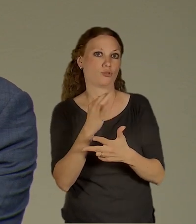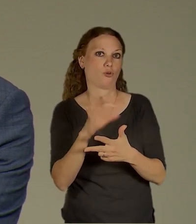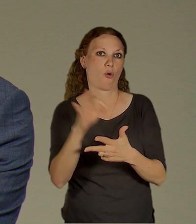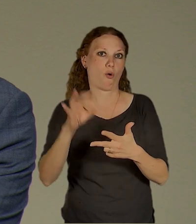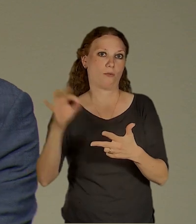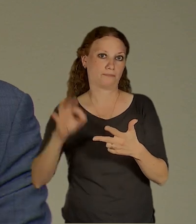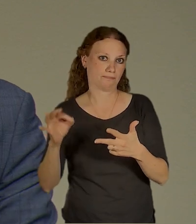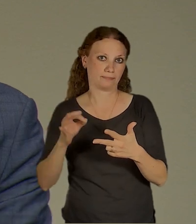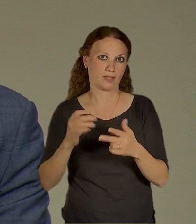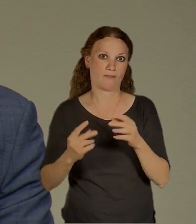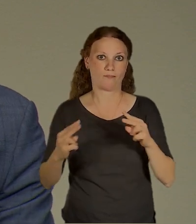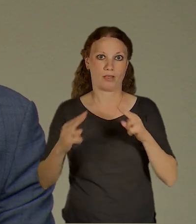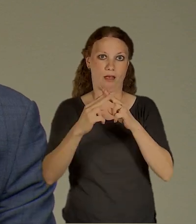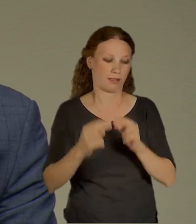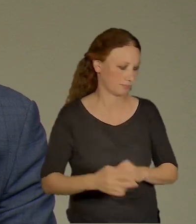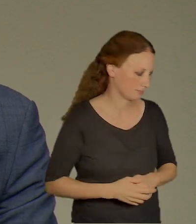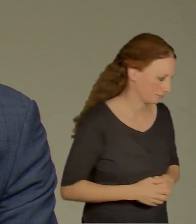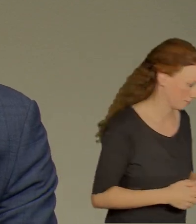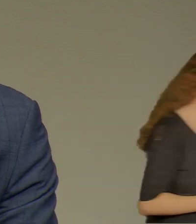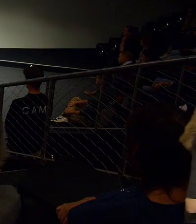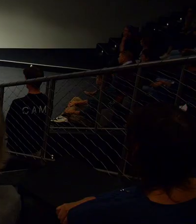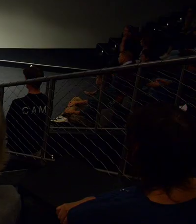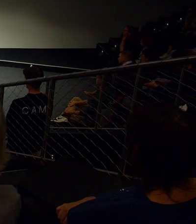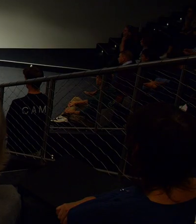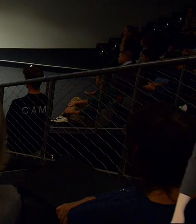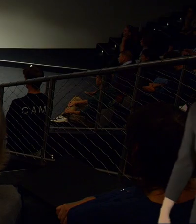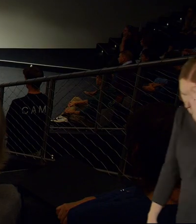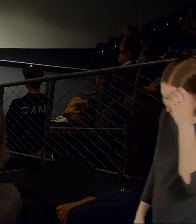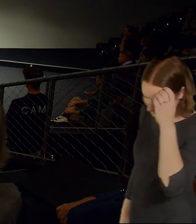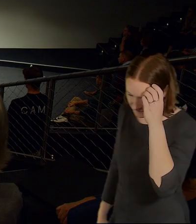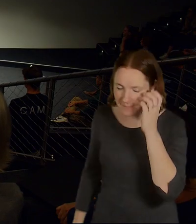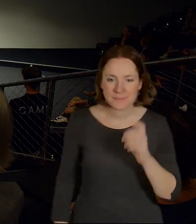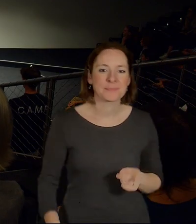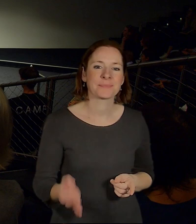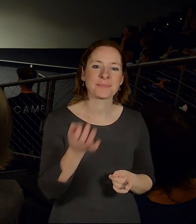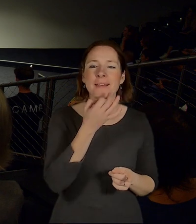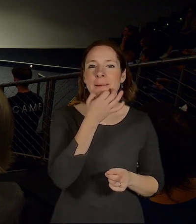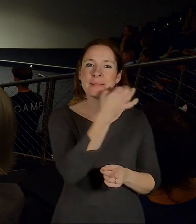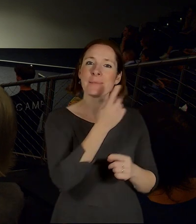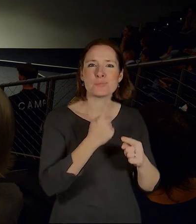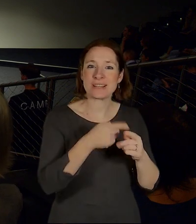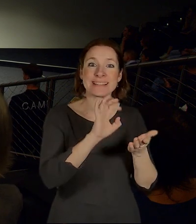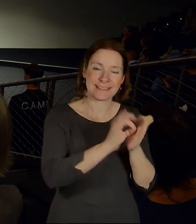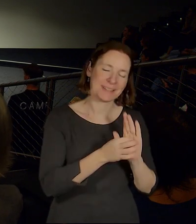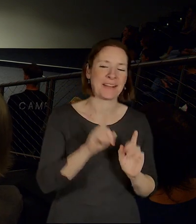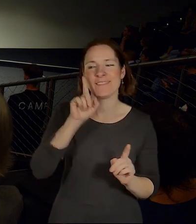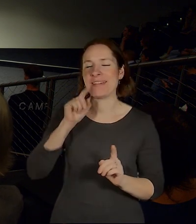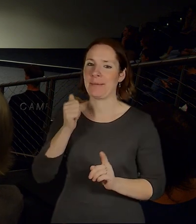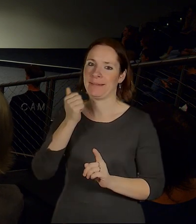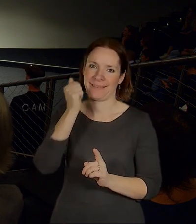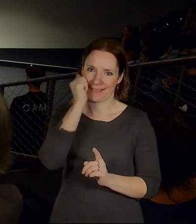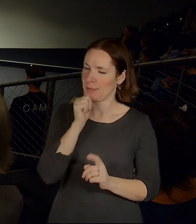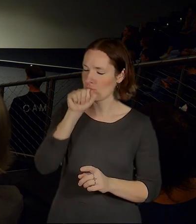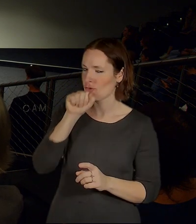Nevím. Jo, lidi milují časy. Ano, na začátku příštího roku bychom se to asi měli dozvědět a určitě to bude,